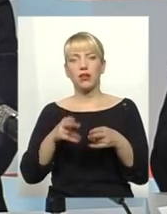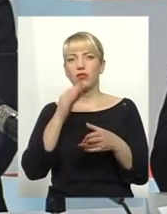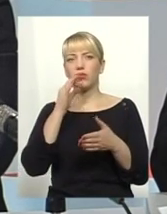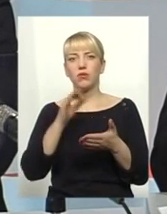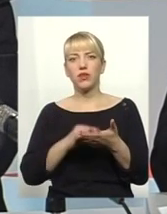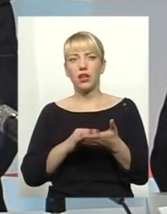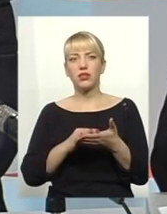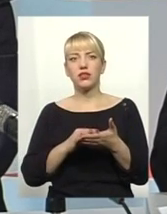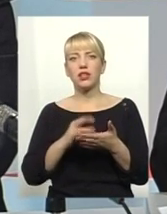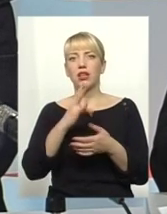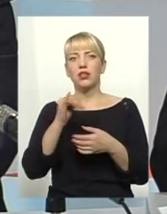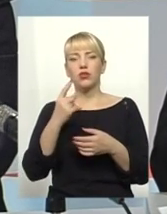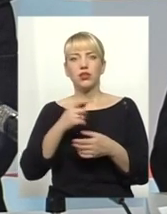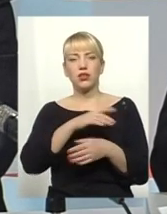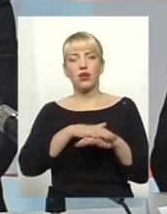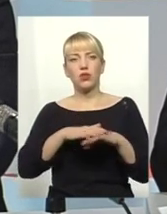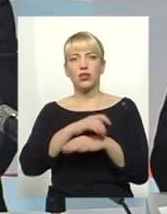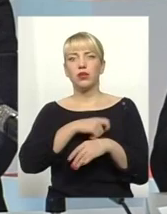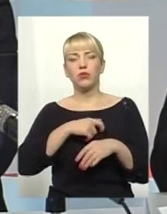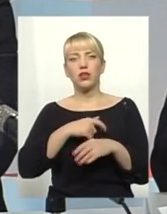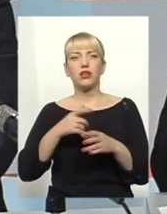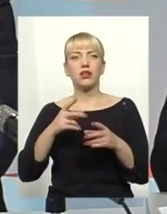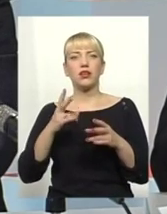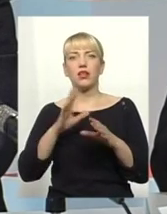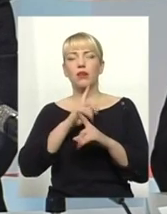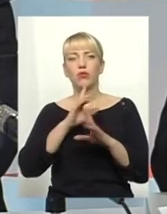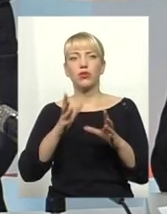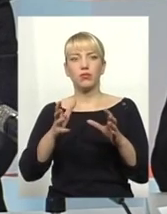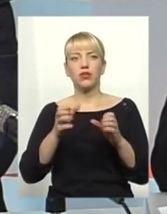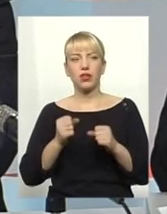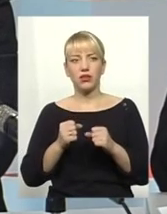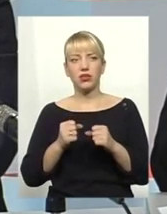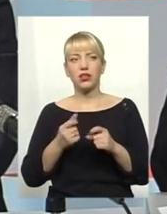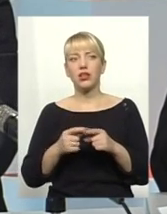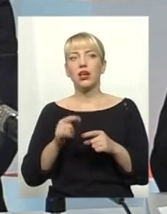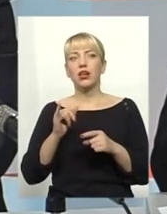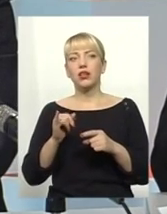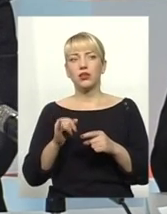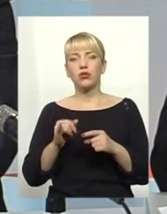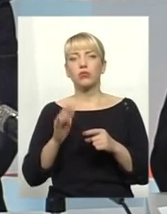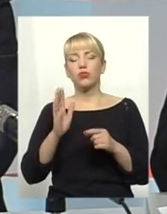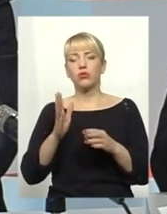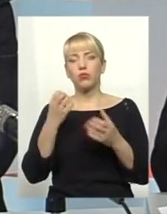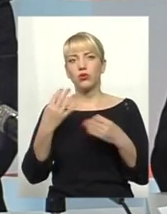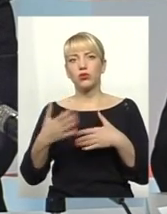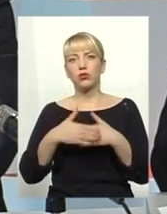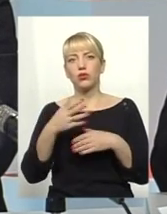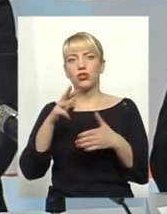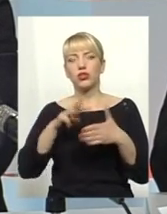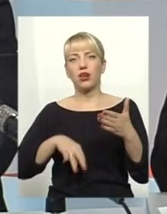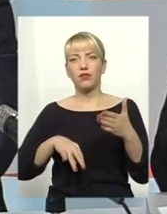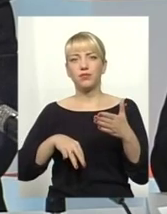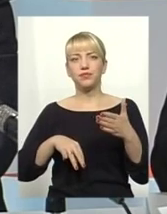жоден народний депутат не буде притягнутий. В крайньому випадку хтось відбудеться штрафом за